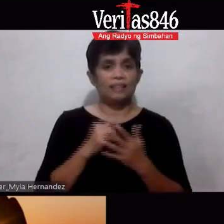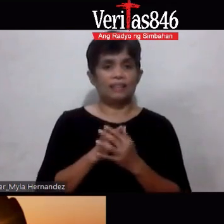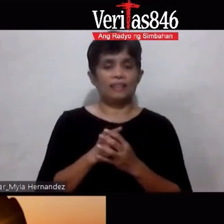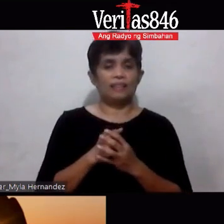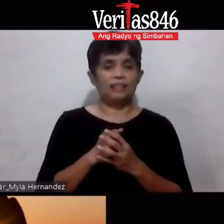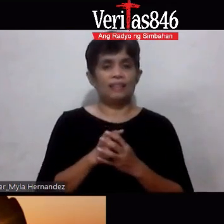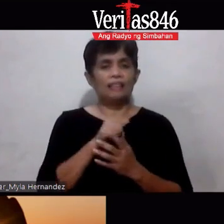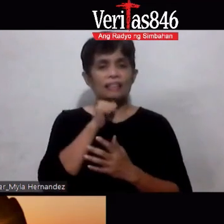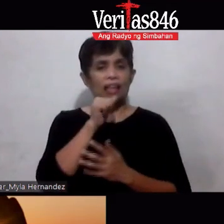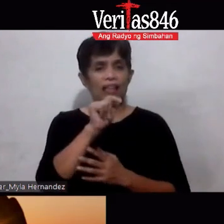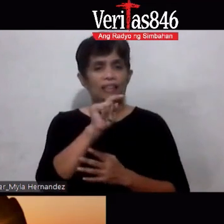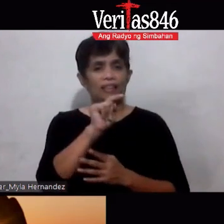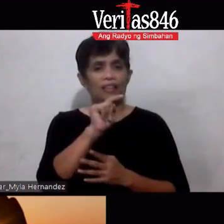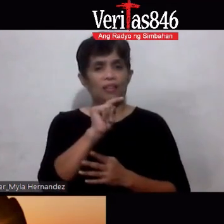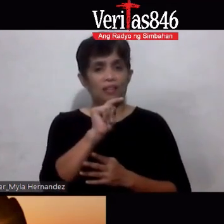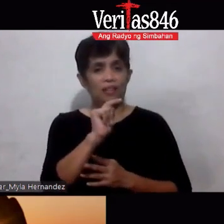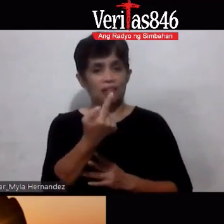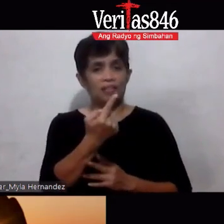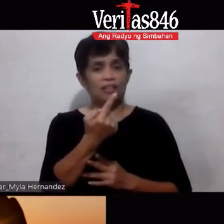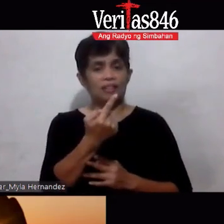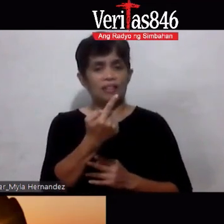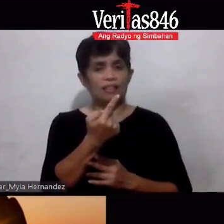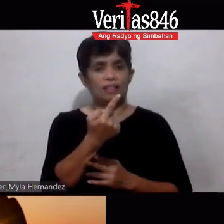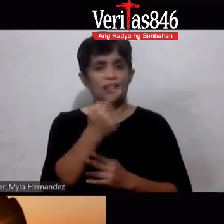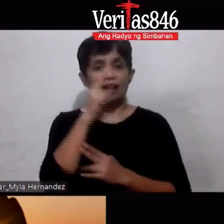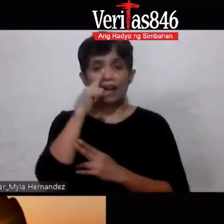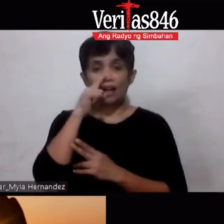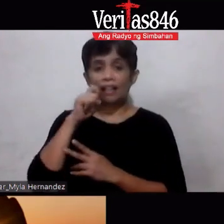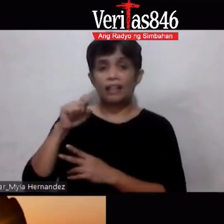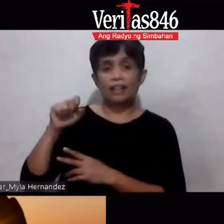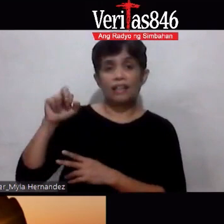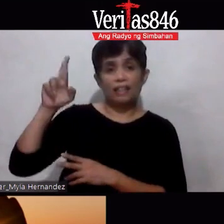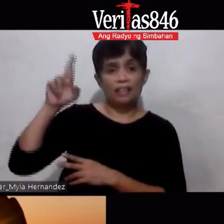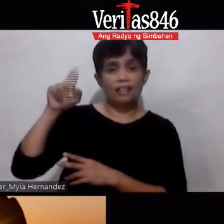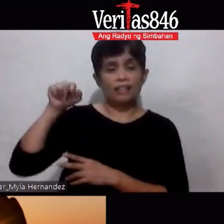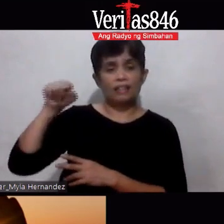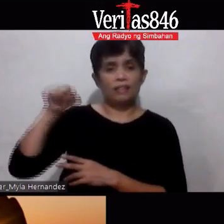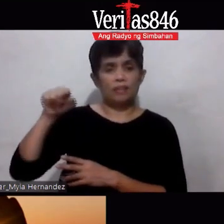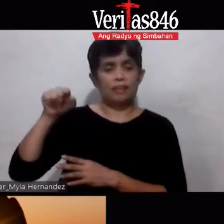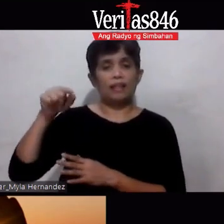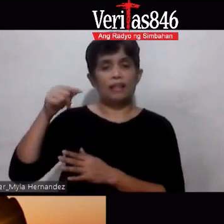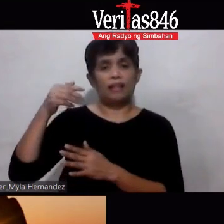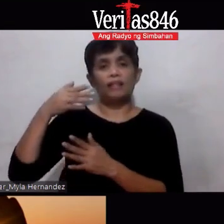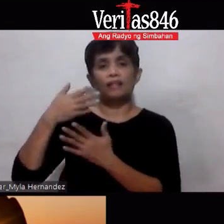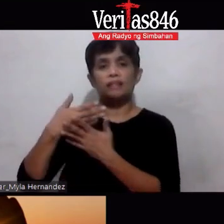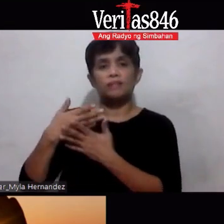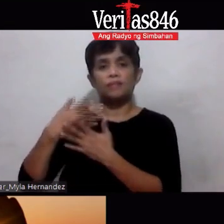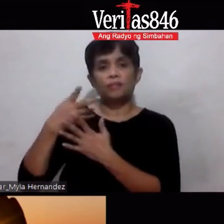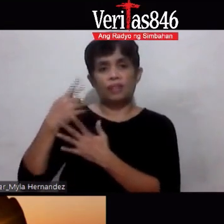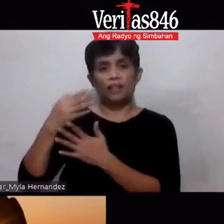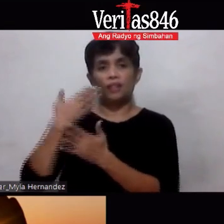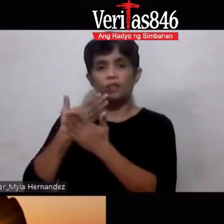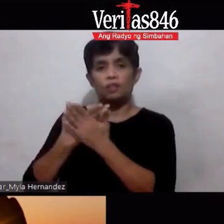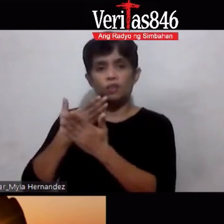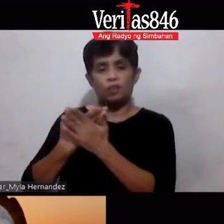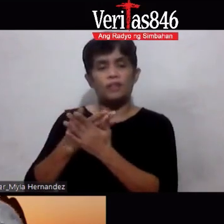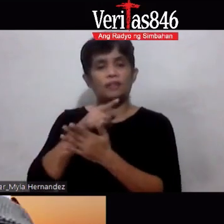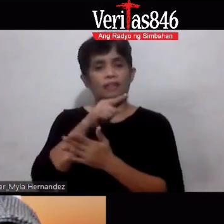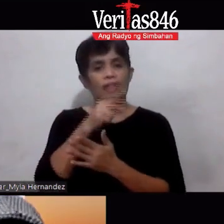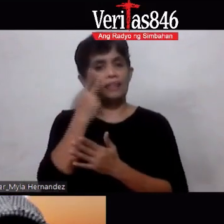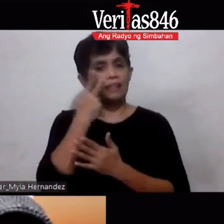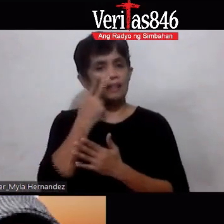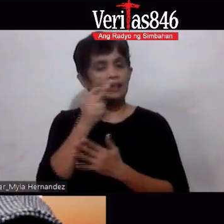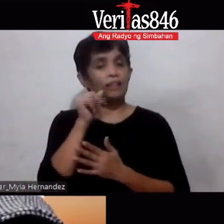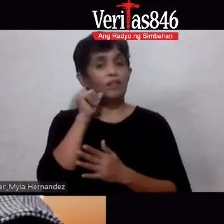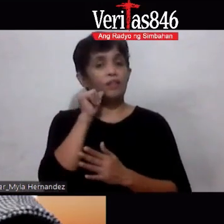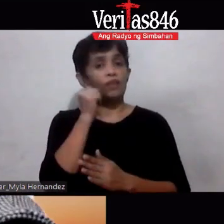hindi lang yung elderly ang nakaka benefit nito by being reseller nakikita nung daughter